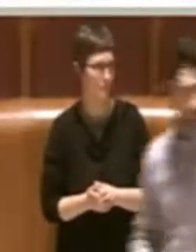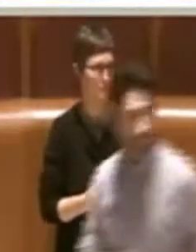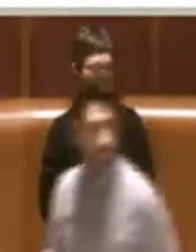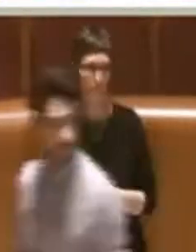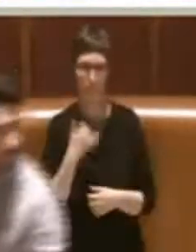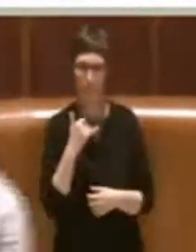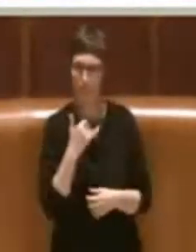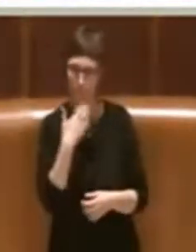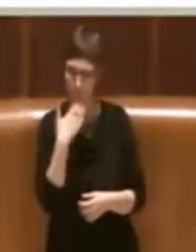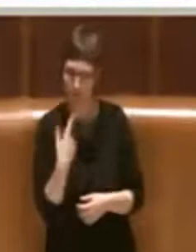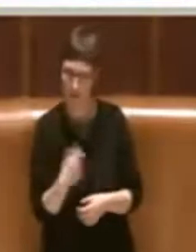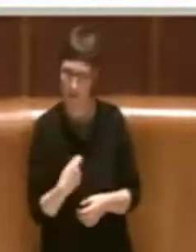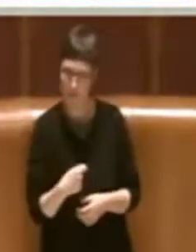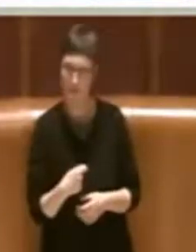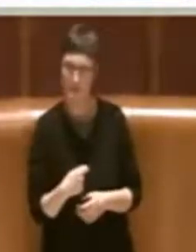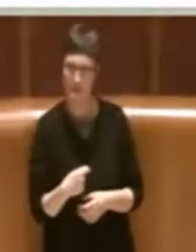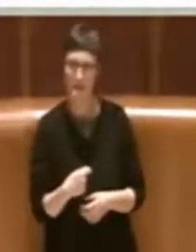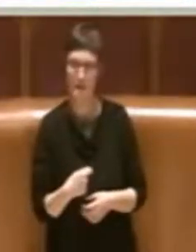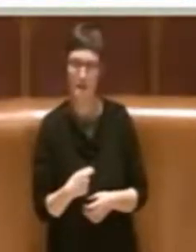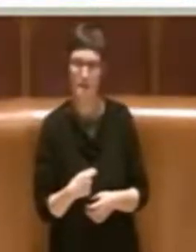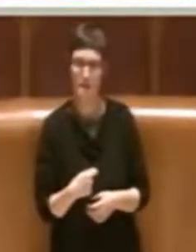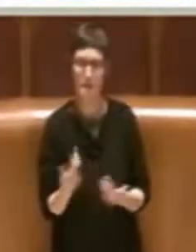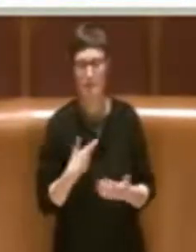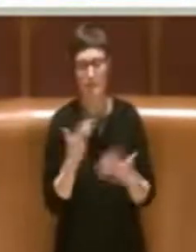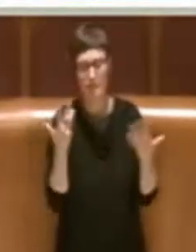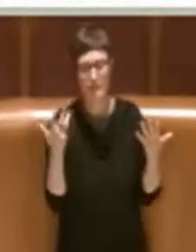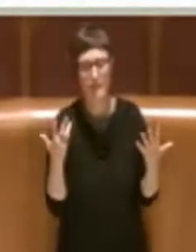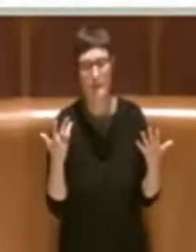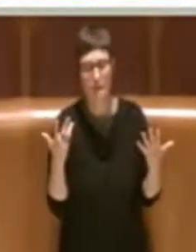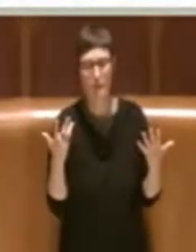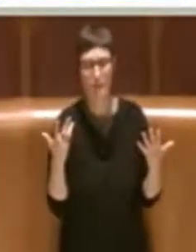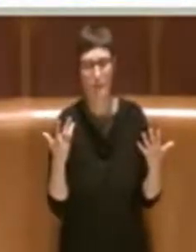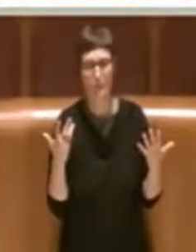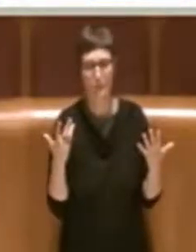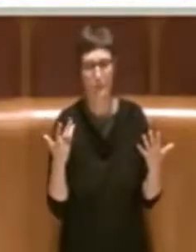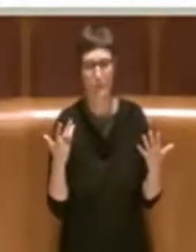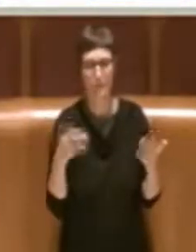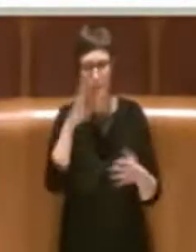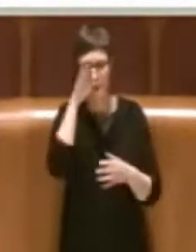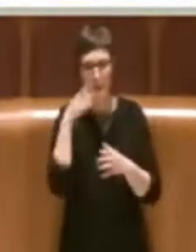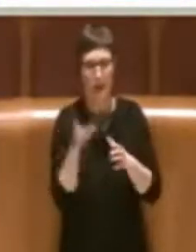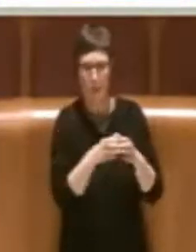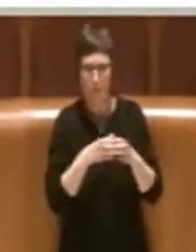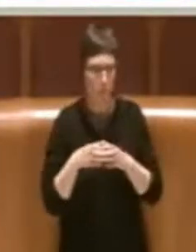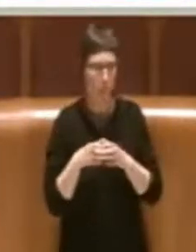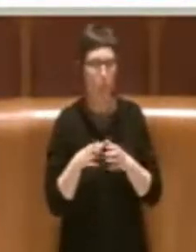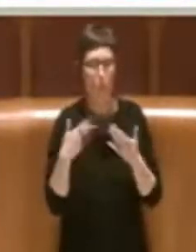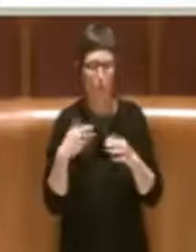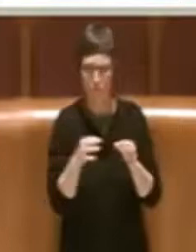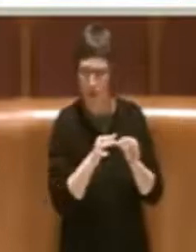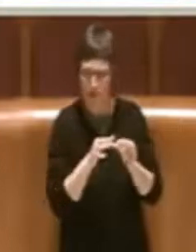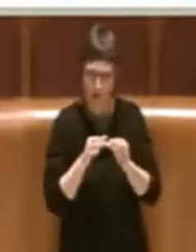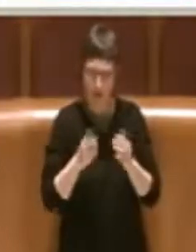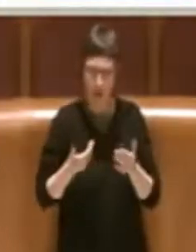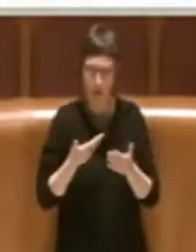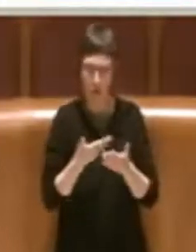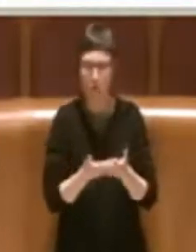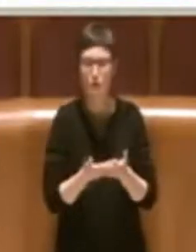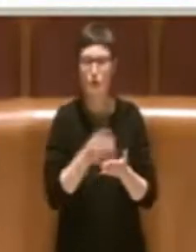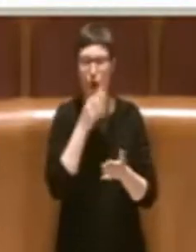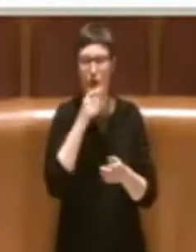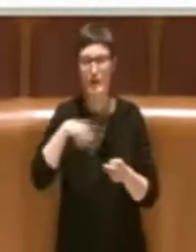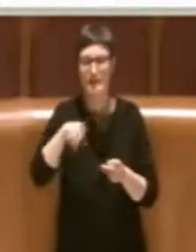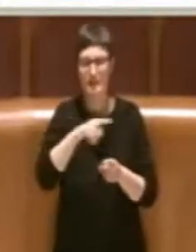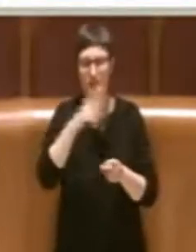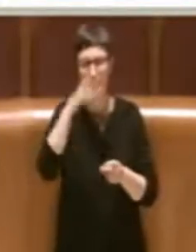Grazie Presidente, tutti i capigruppo sottoscrivendo questa mozione hanno preso atto di una